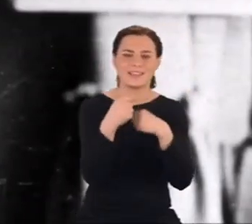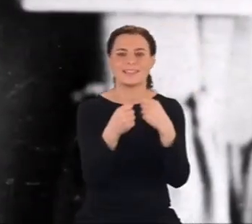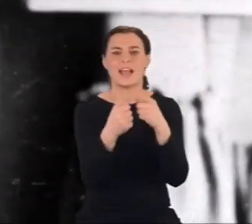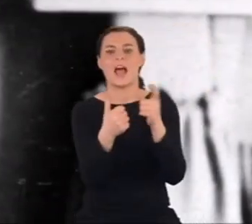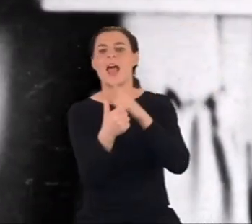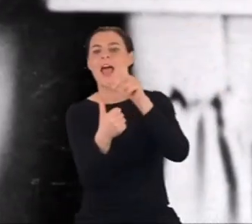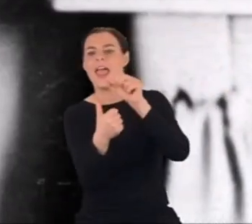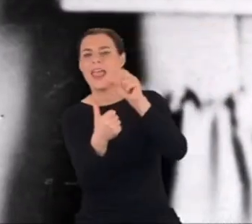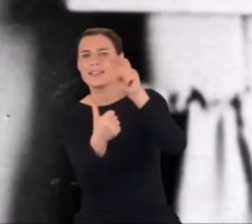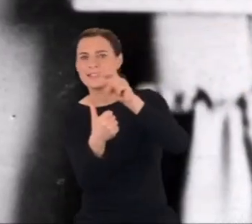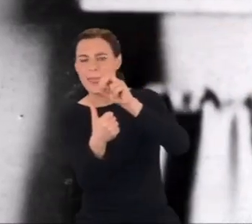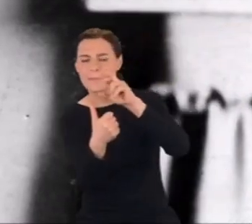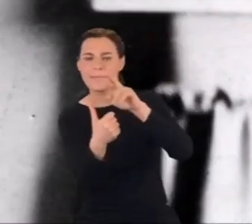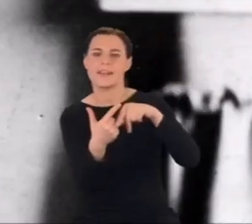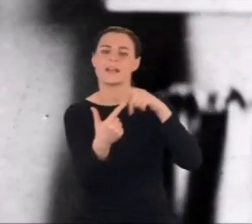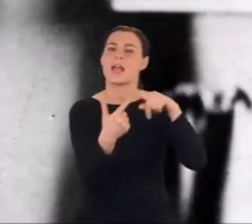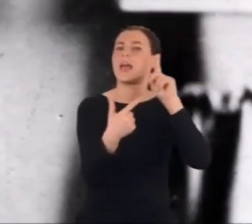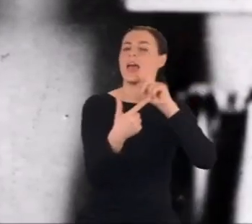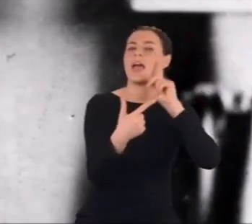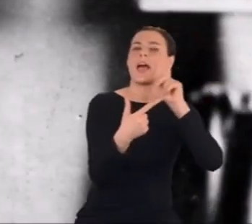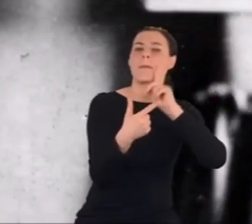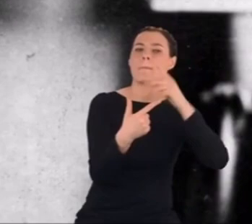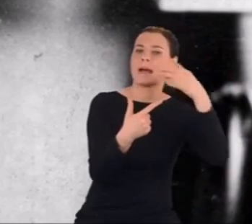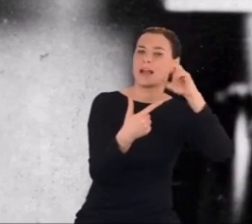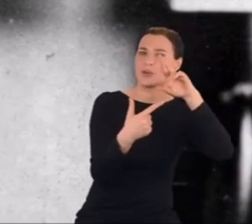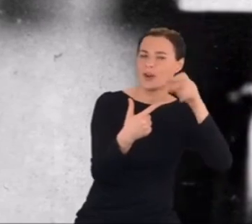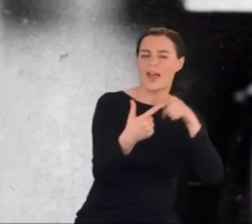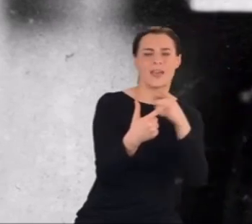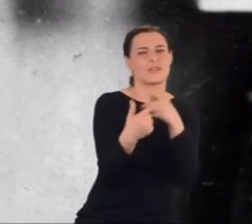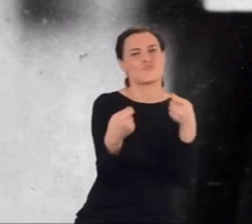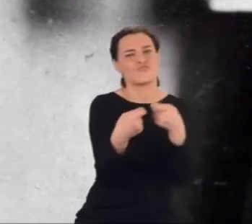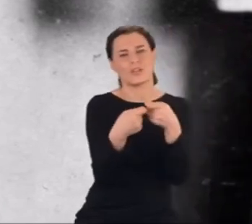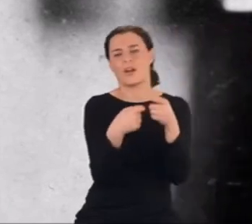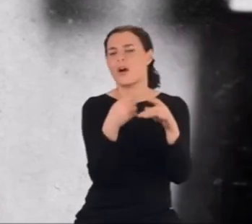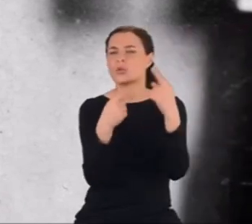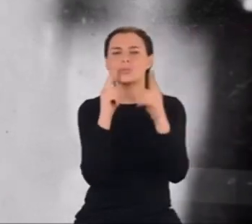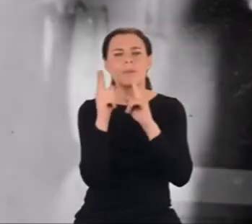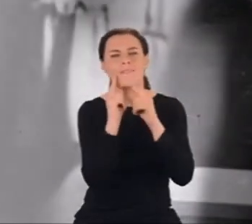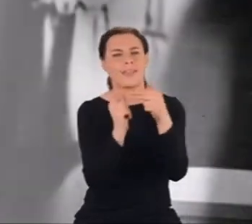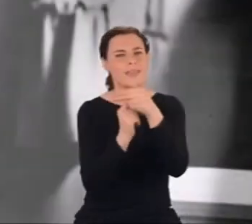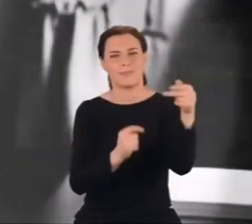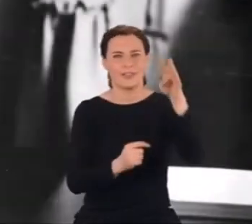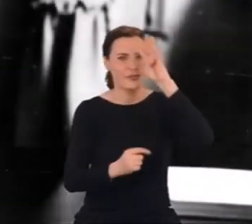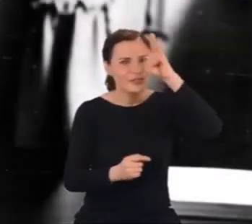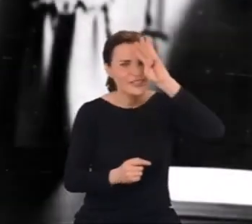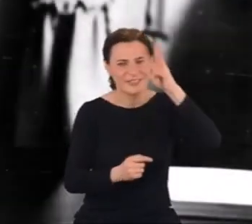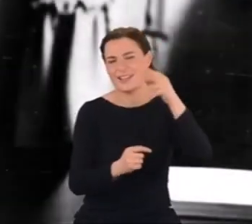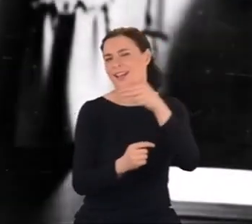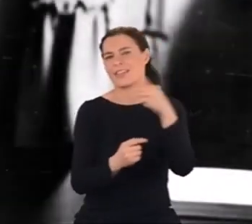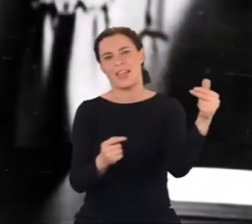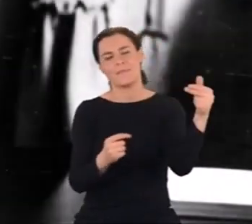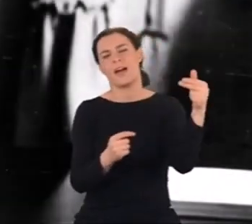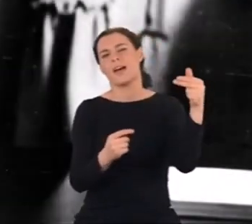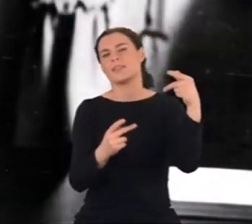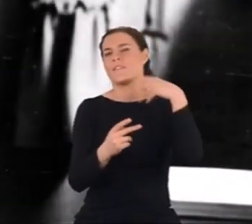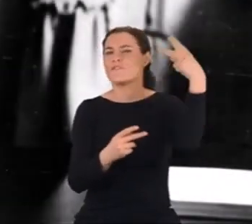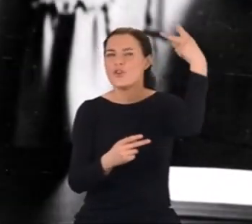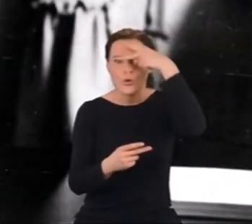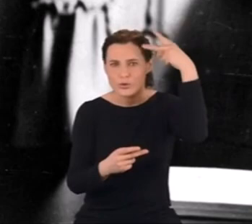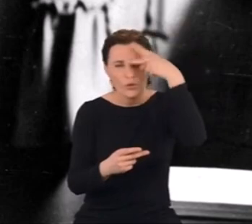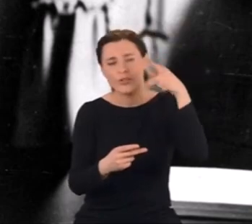Dyskutują nie tylko o fizyce, ale także o filozofii. Bez wątpienia to najszczęśliwszy okres w życiu Majorany.